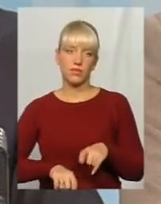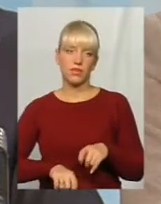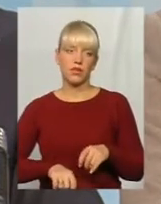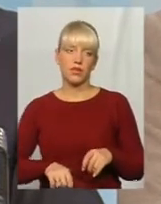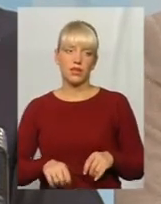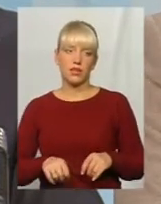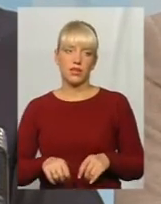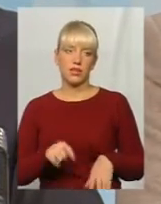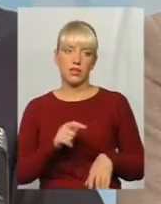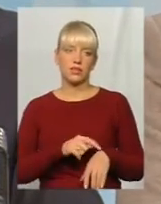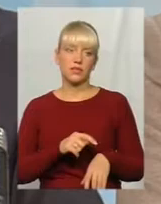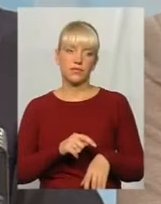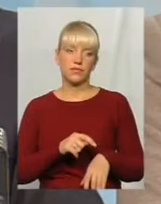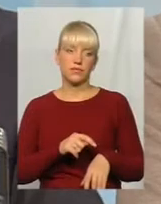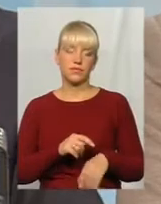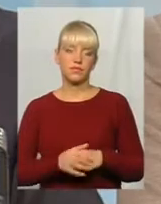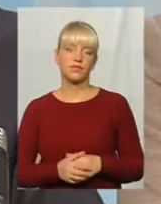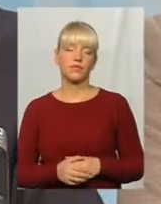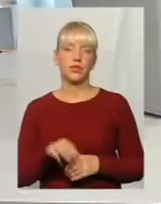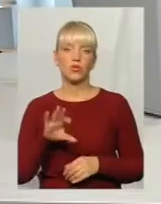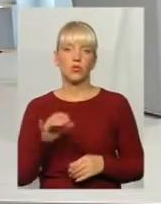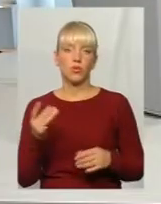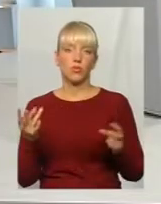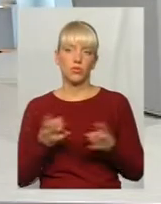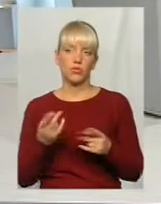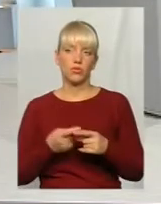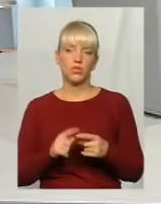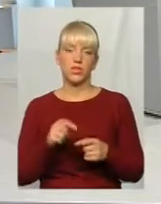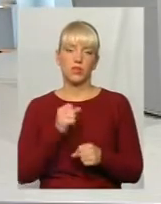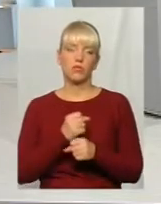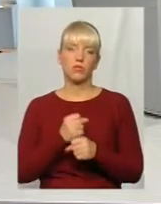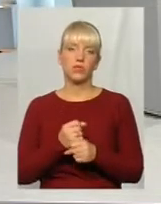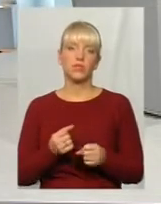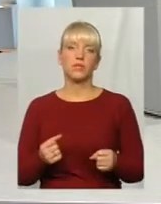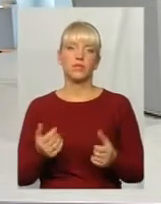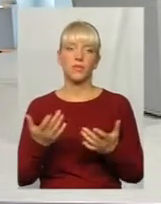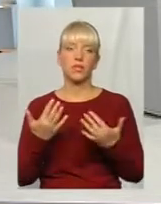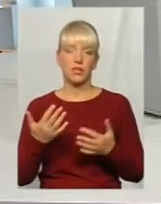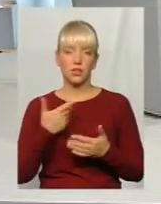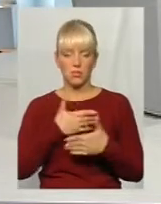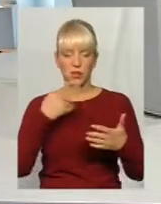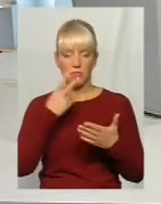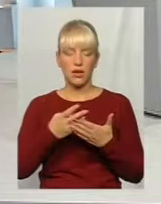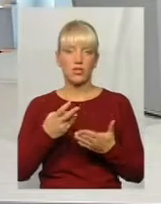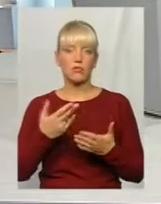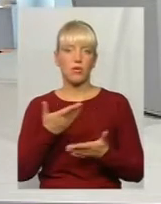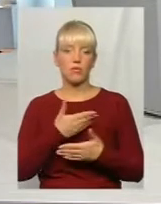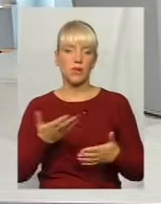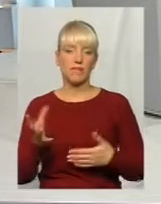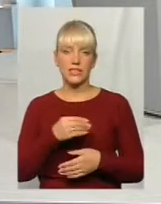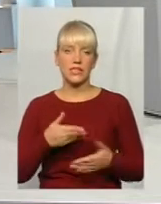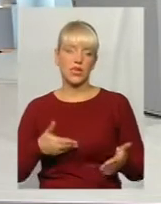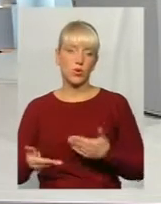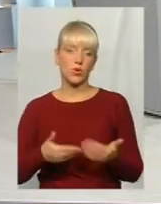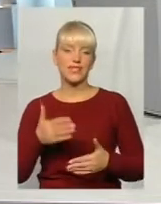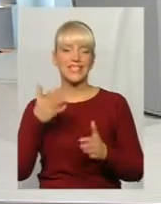не зовсім таке влучне слово, то потрібно це робити, адже, ну, ми, як бачимо, ми рухаємося, всі скептично ставились до системи прозоро.